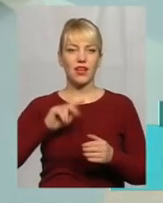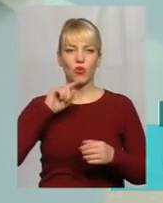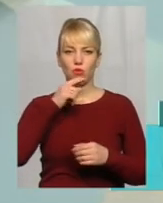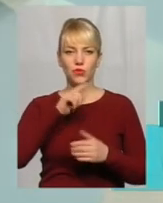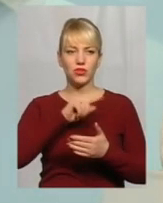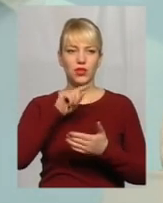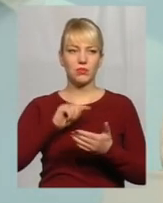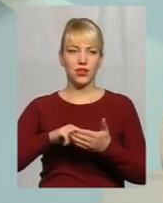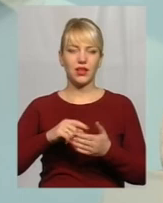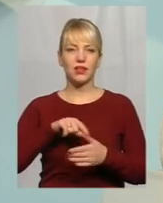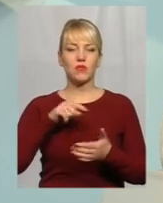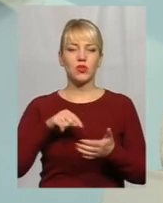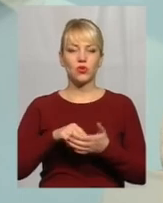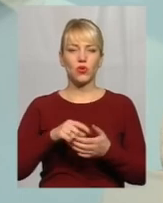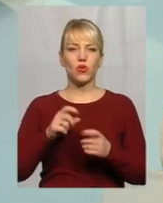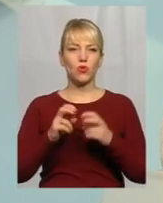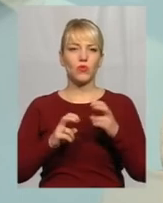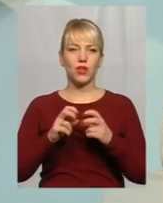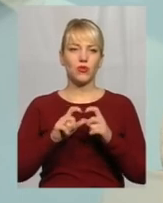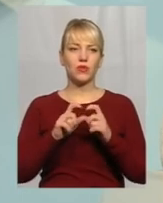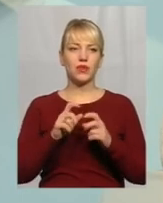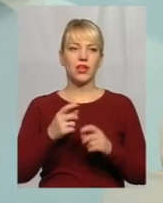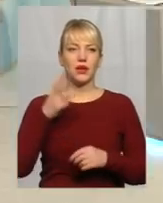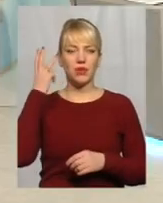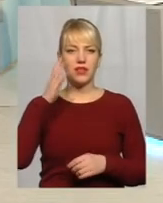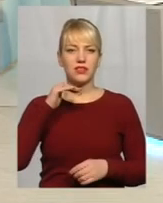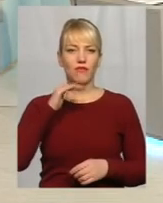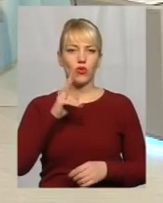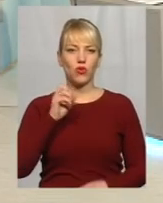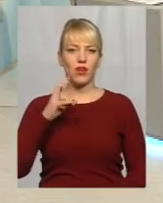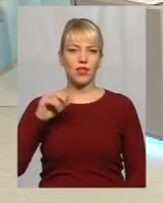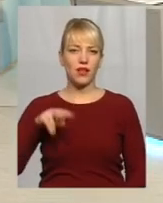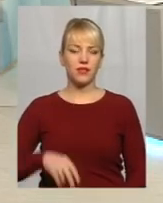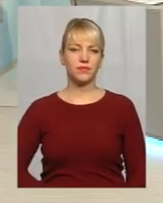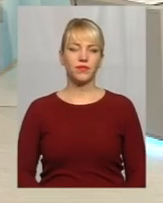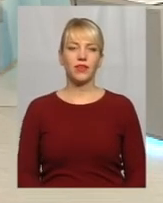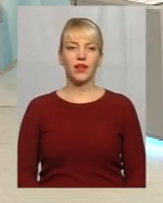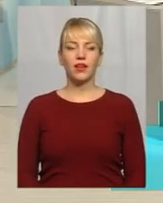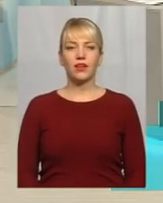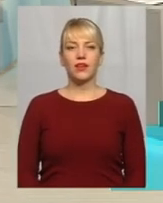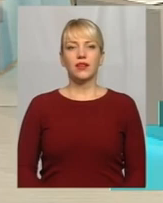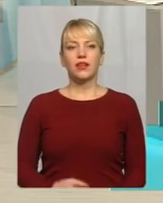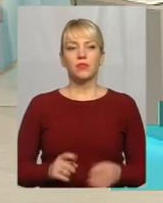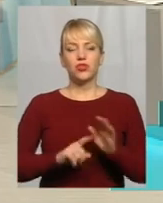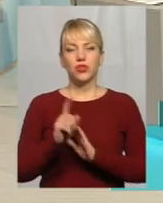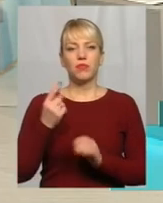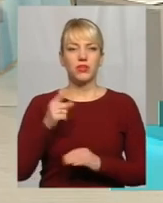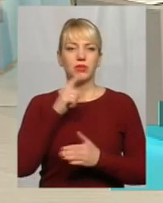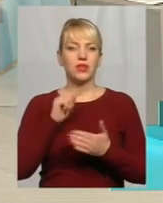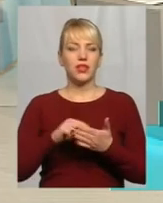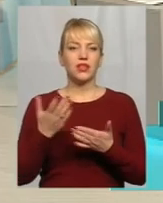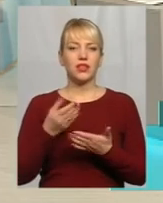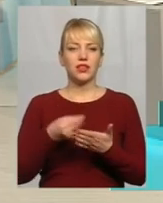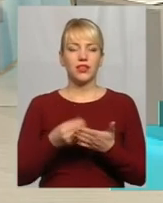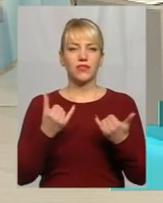міського комунального підприємства «Хмельницькводоканал». Мої вітання. Доброго вечора. Пане Олексій, почнемо з першого питання. Який тариф